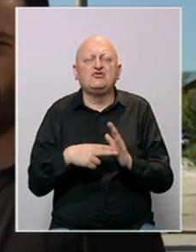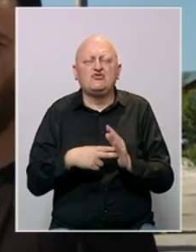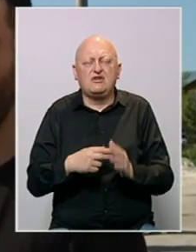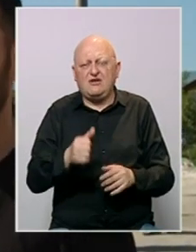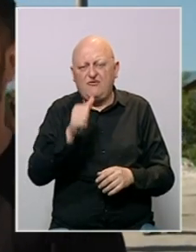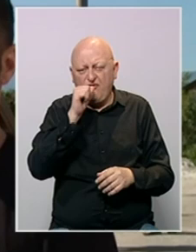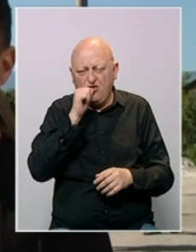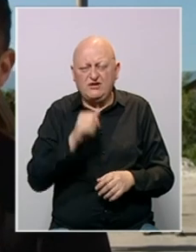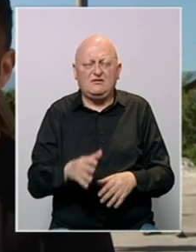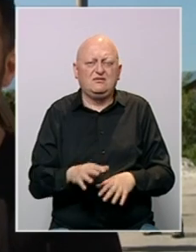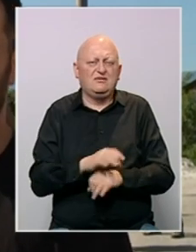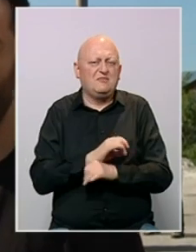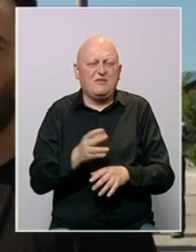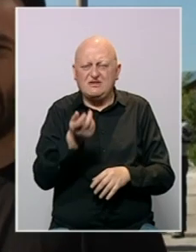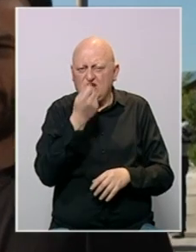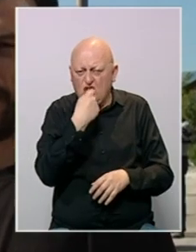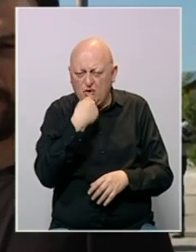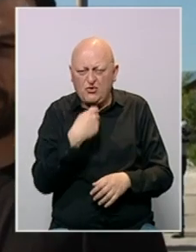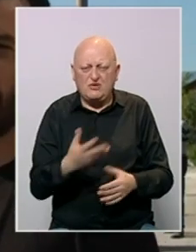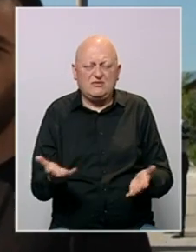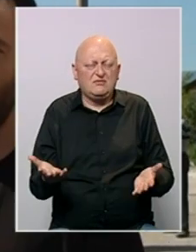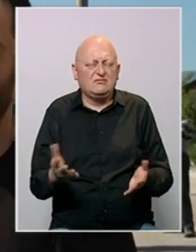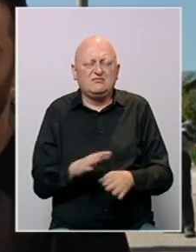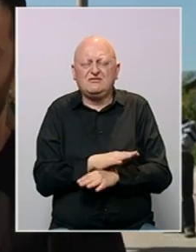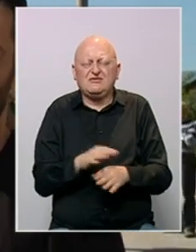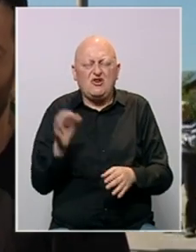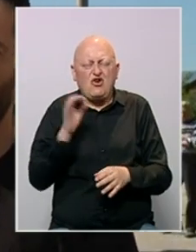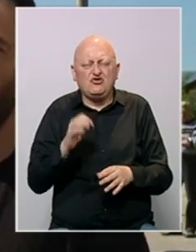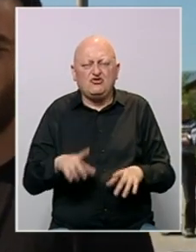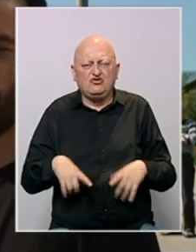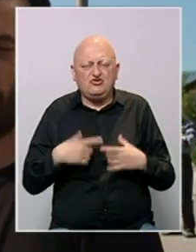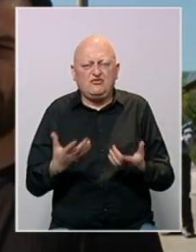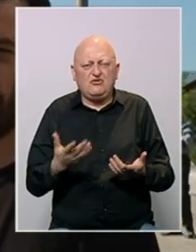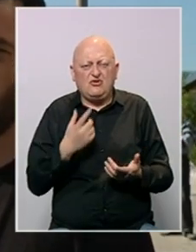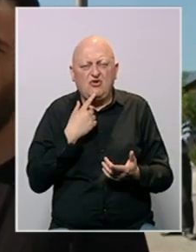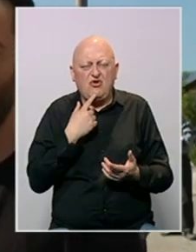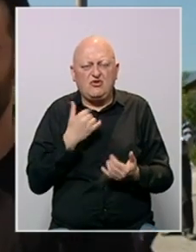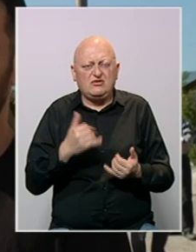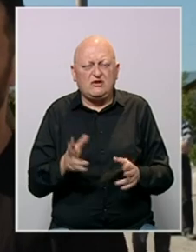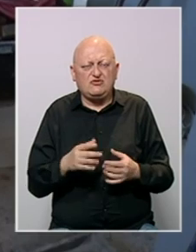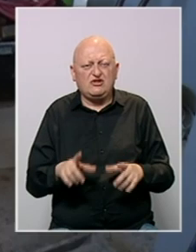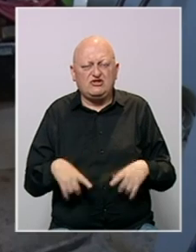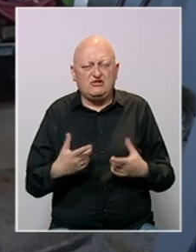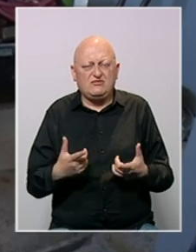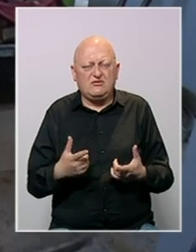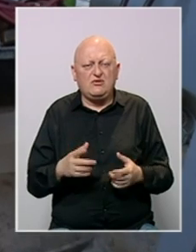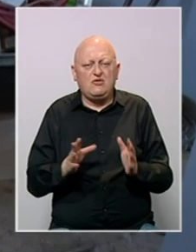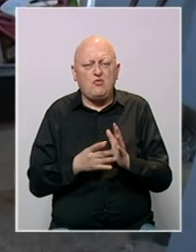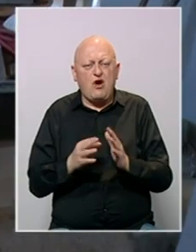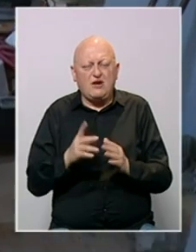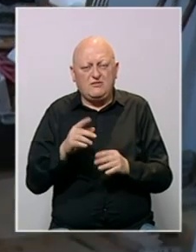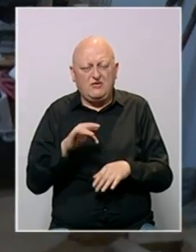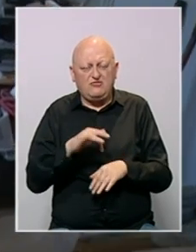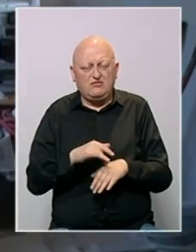i bez vode, i bez obrka, i svi te neke osnovne stvari koje čovjek danas ne može živjeti. Za Muharema u